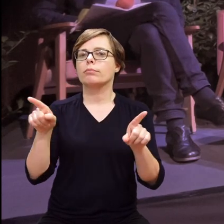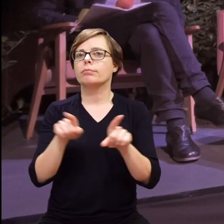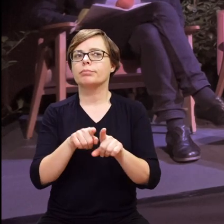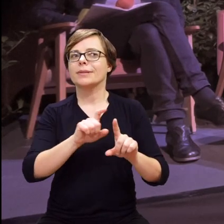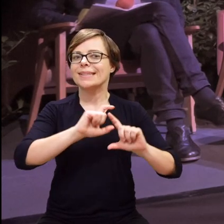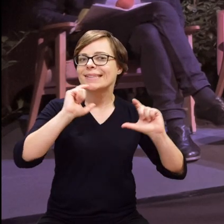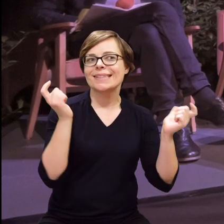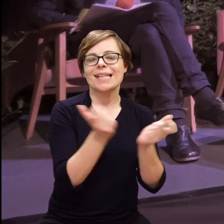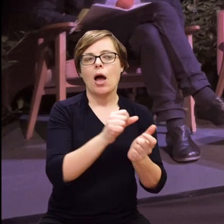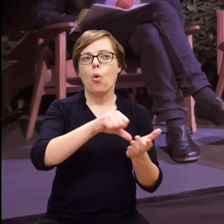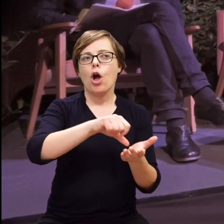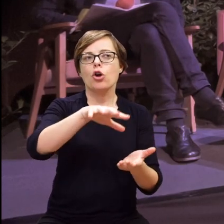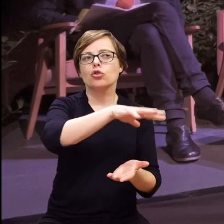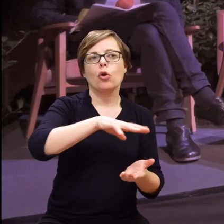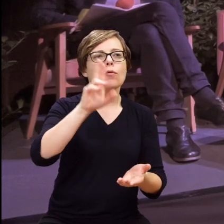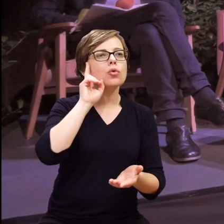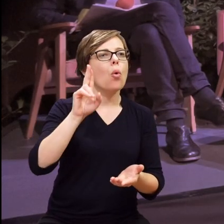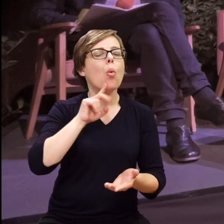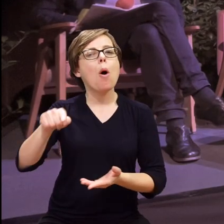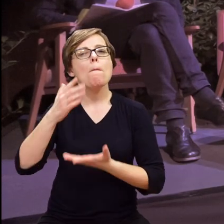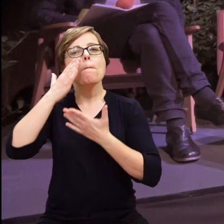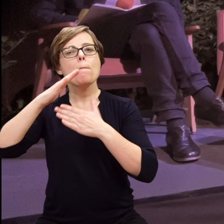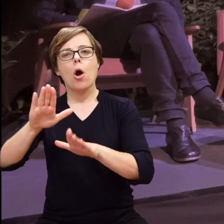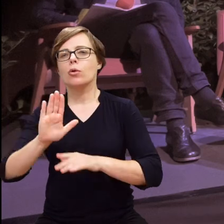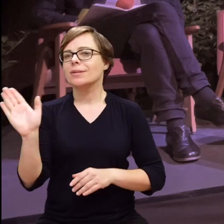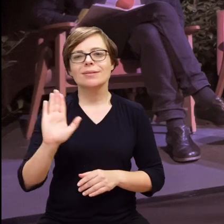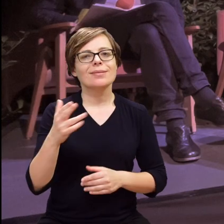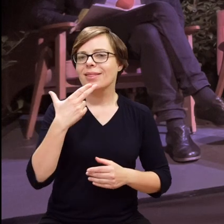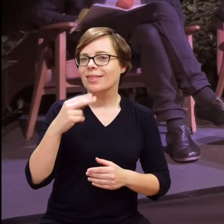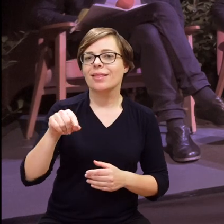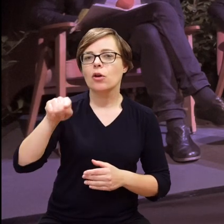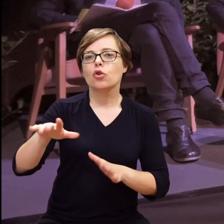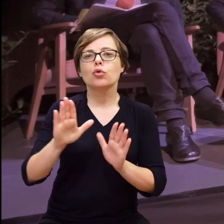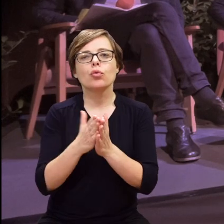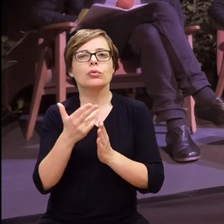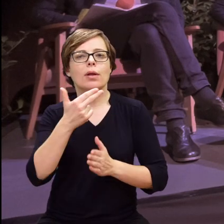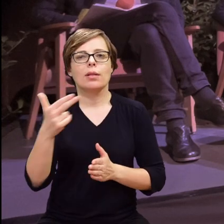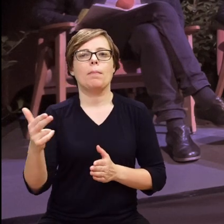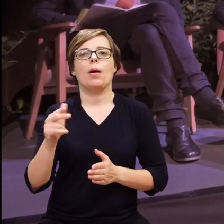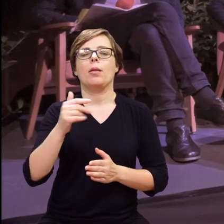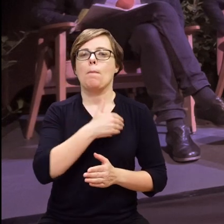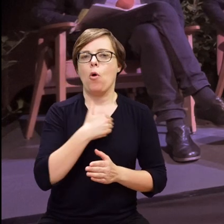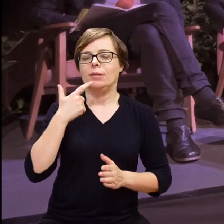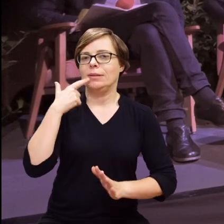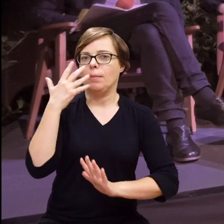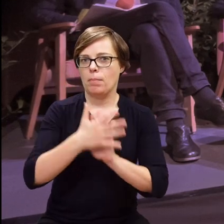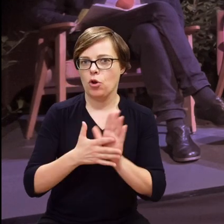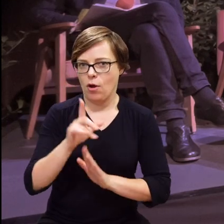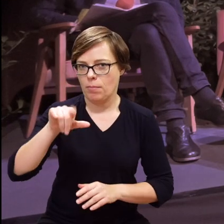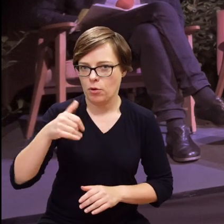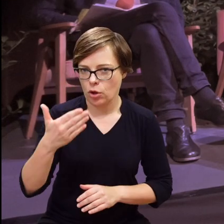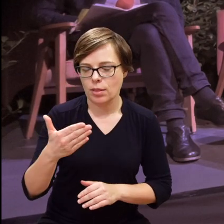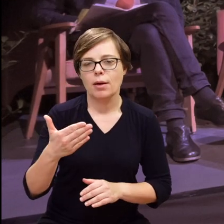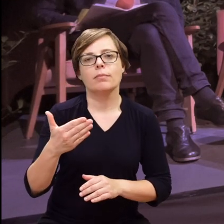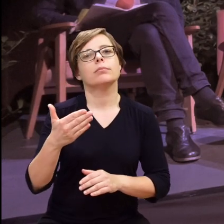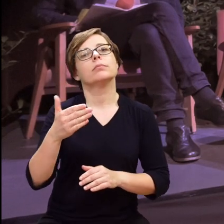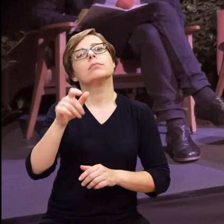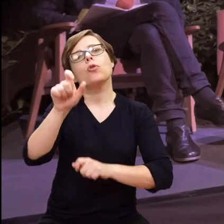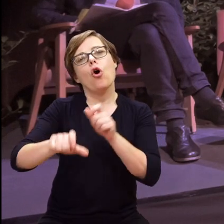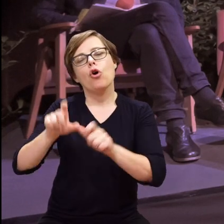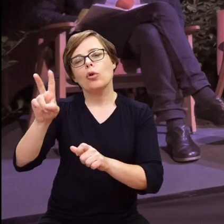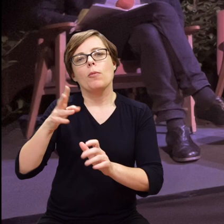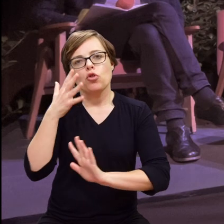głuchych i wszelkich ich aktywności, tylko to jest książka o polskim języku migowym, o ludziach, o ich